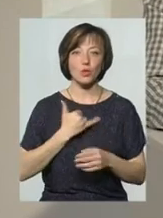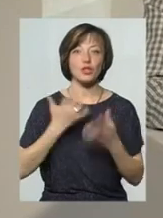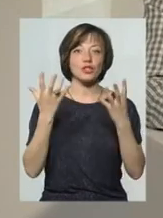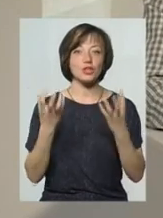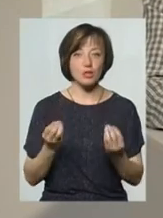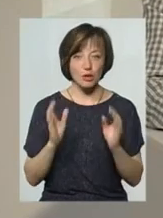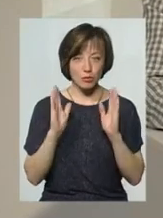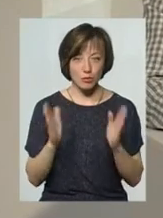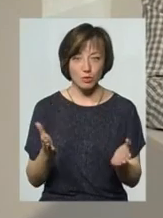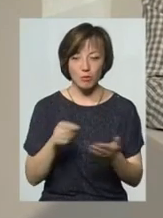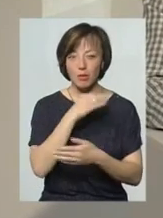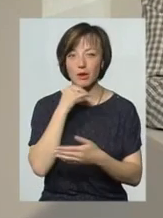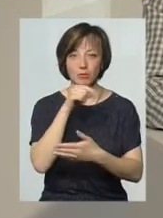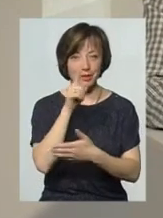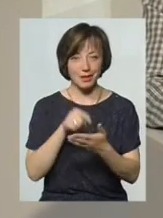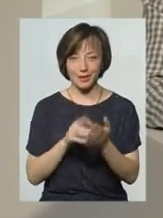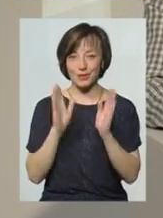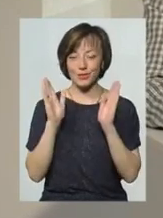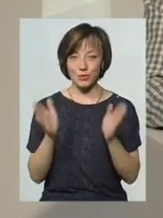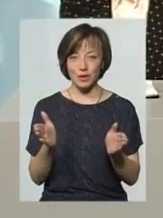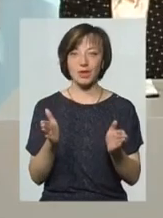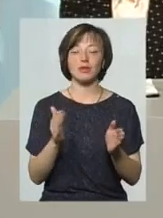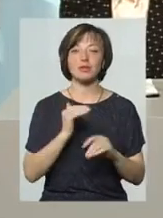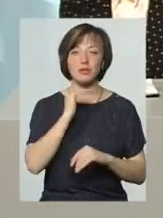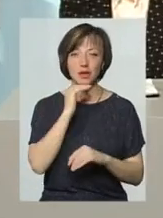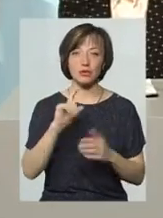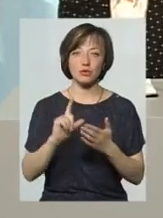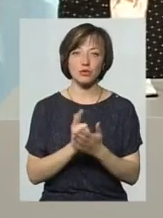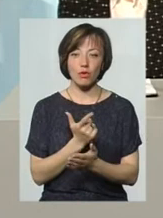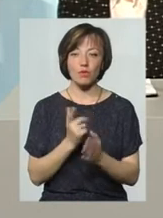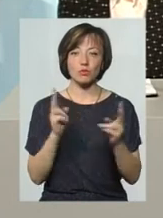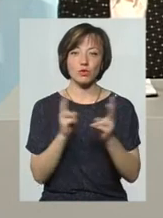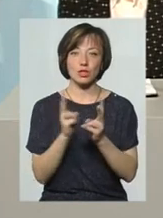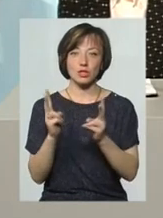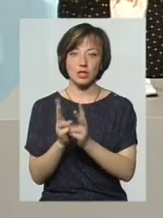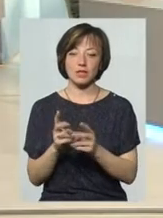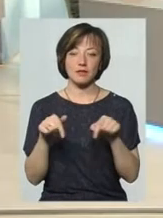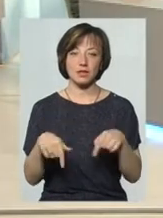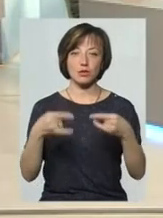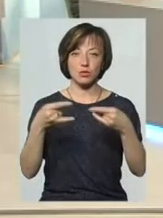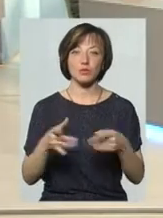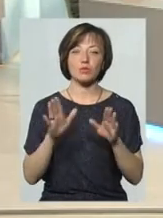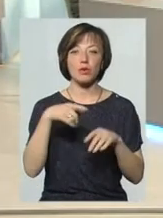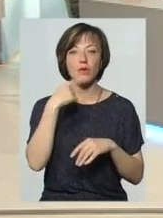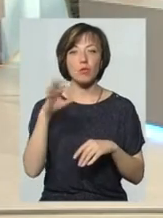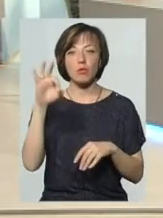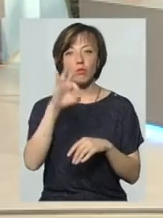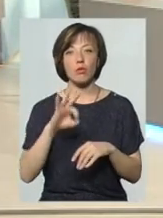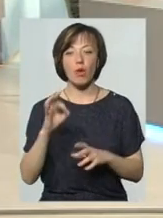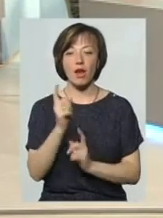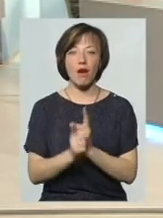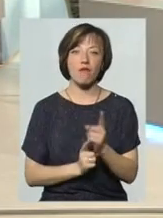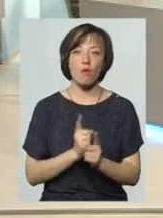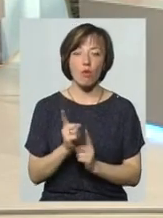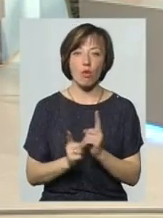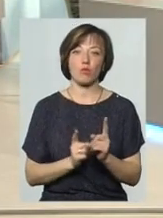ще багато питань, а їх, я думаю, буде і достатньо, ми знову будемо зустрічатися всі студії, знову будемо говорити про ту реформу,